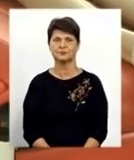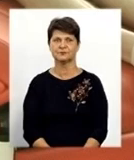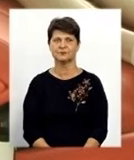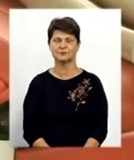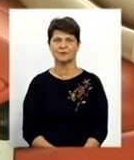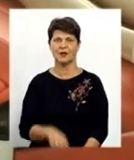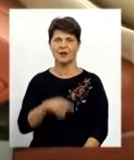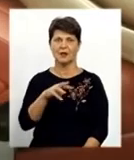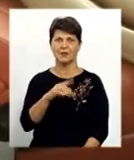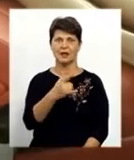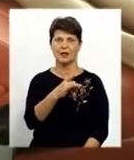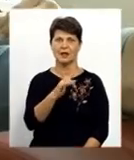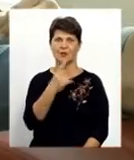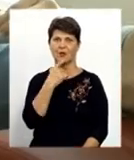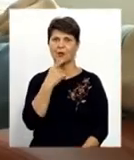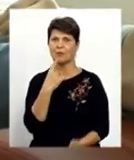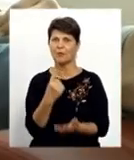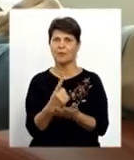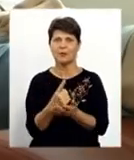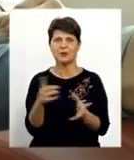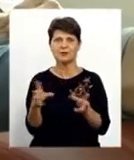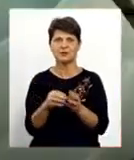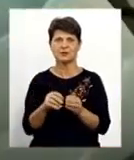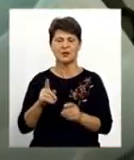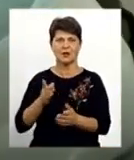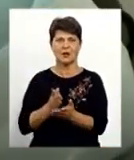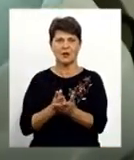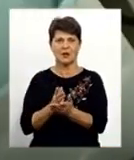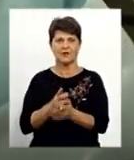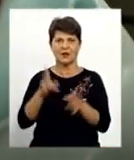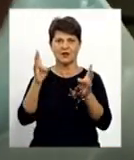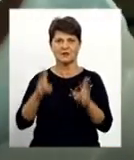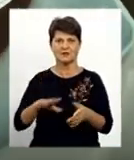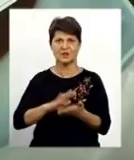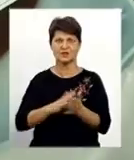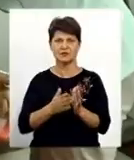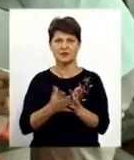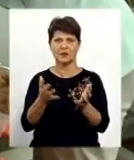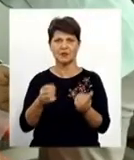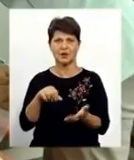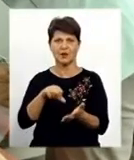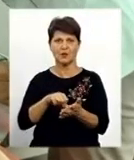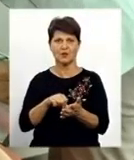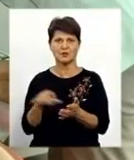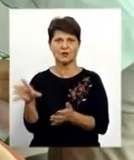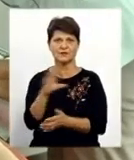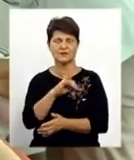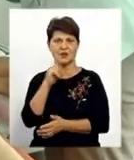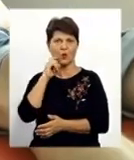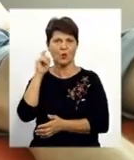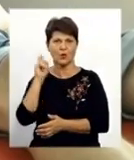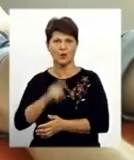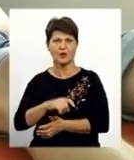Максим Глєбов донором став уперше. Разом з колегами з Державної служби надзвичайних ситуацій бере участь у всеукраїнській акції «Твоя кров